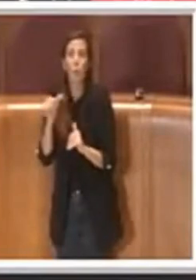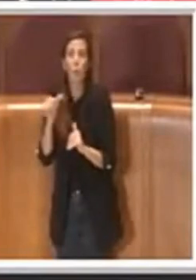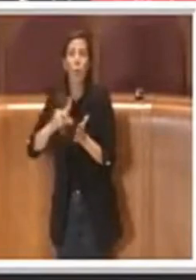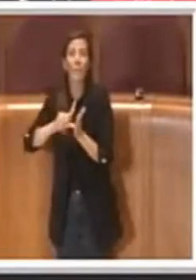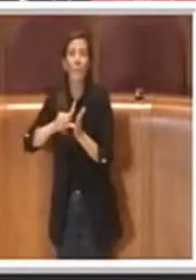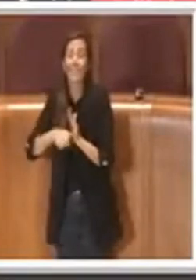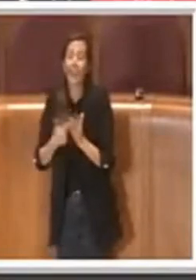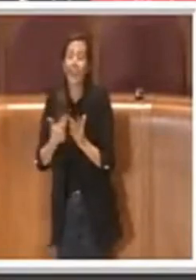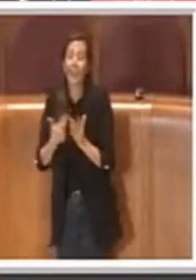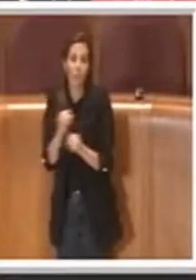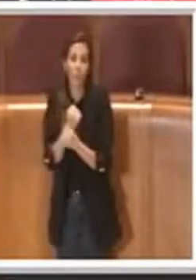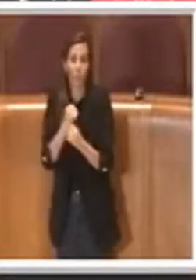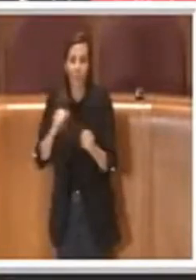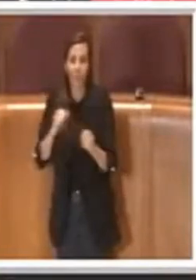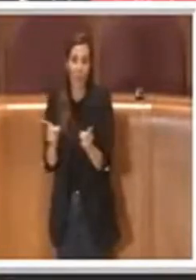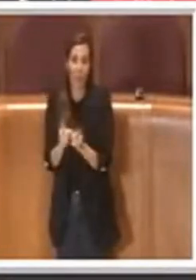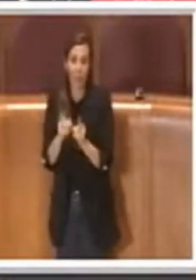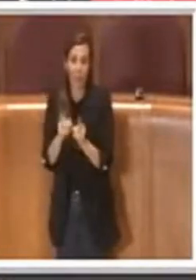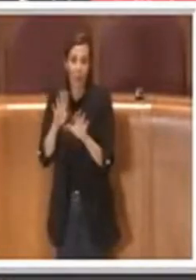che viene richiesto con questa mozione. Grazie mille.